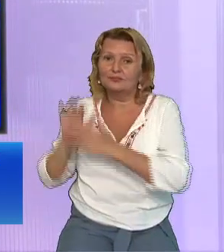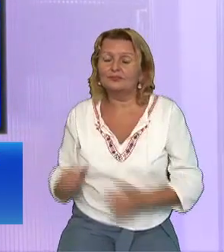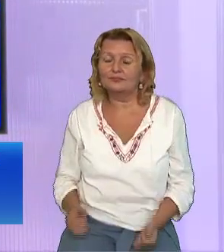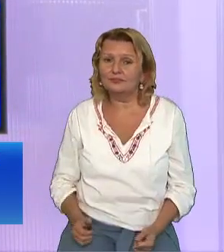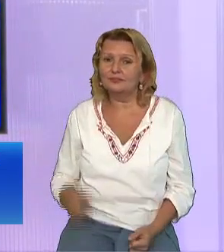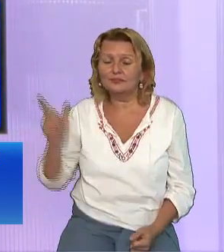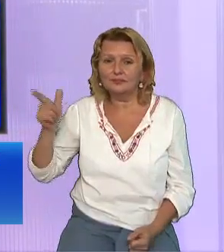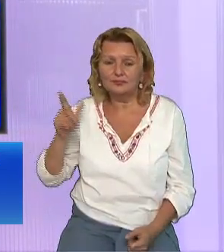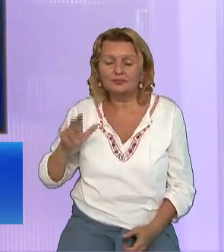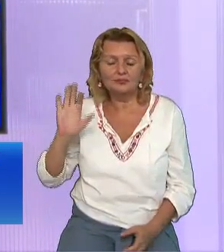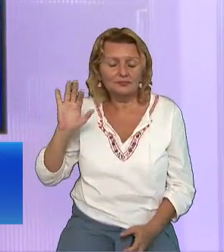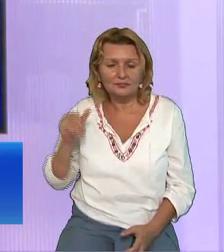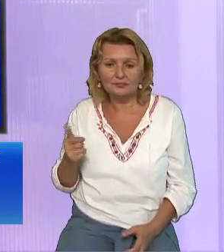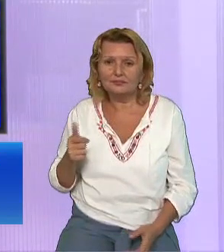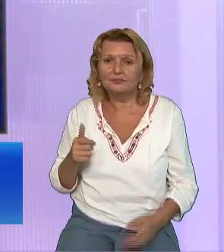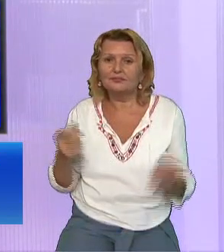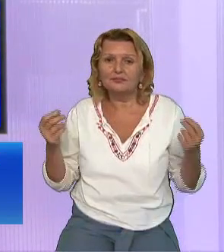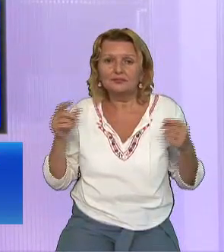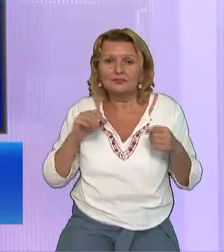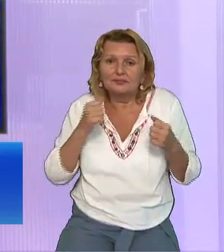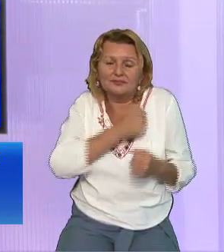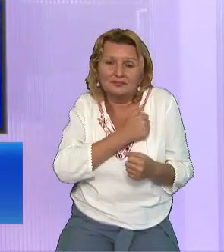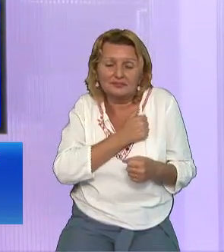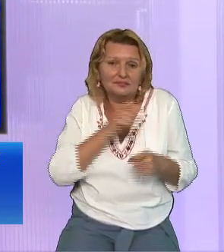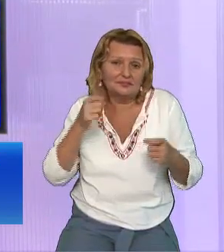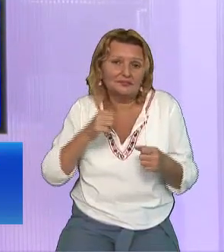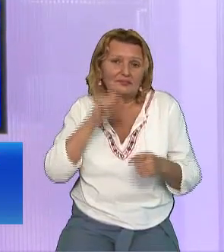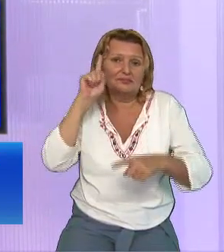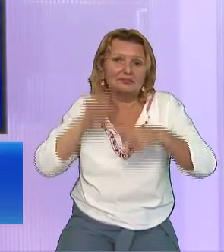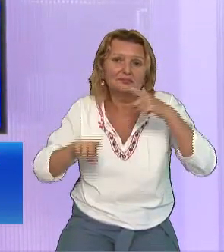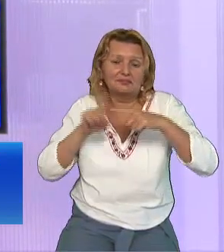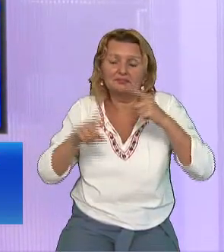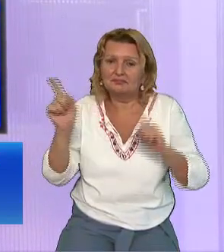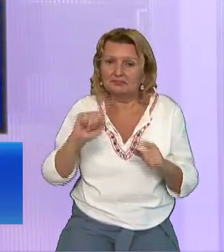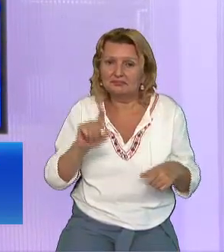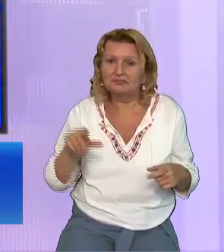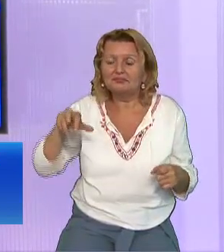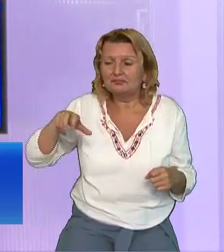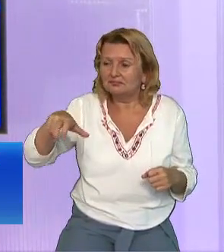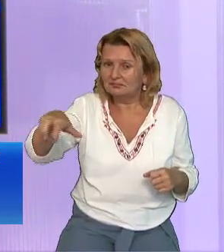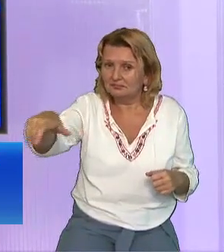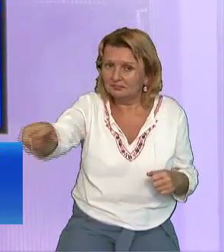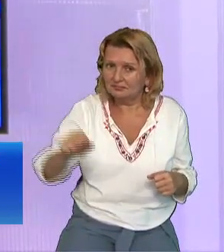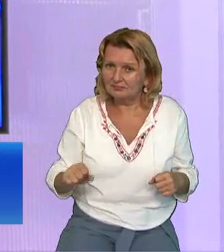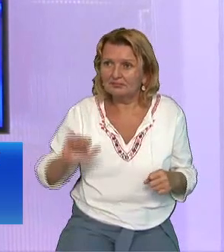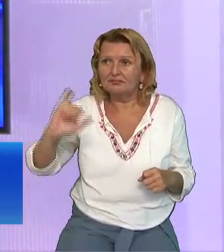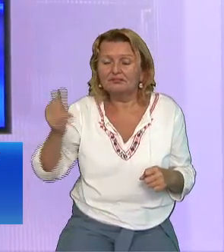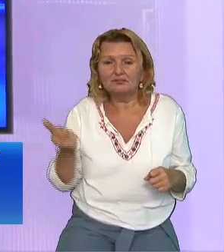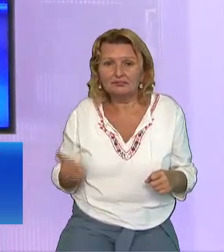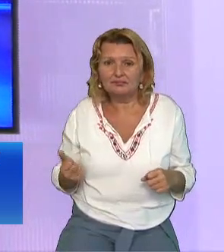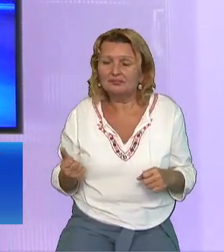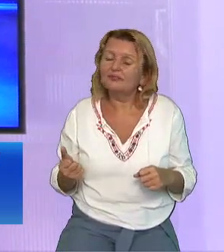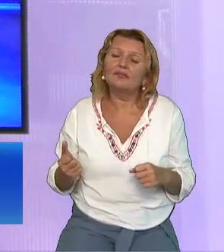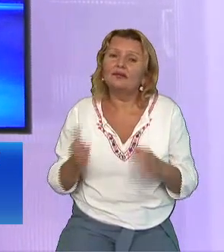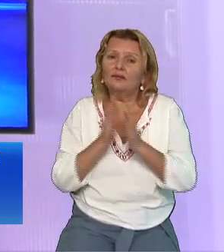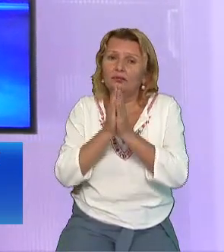Dar pentru că aștepta împărăția lui Dumnezeu A durit să facă un ultim omagiu pentru Iisus Nicodim a dus o amestecătură De 100 de litri de